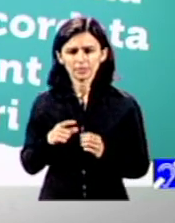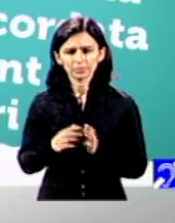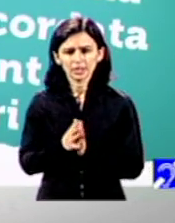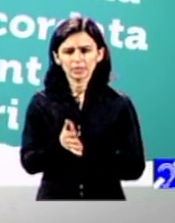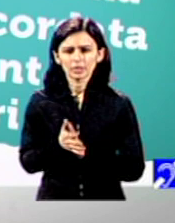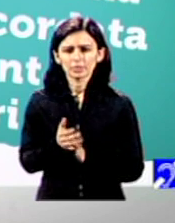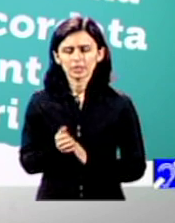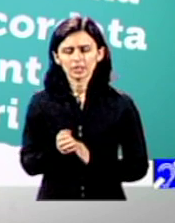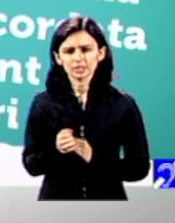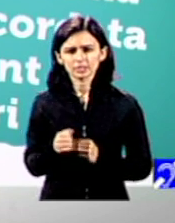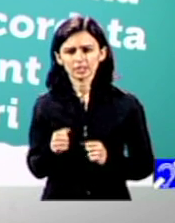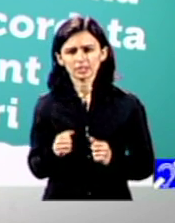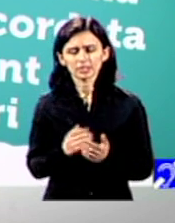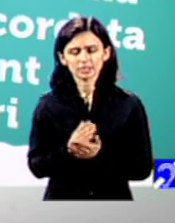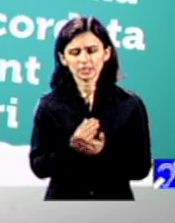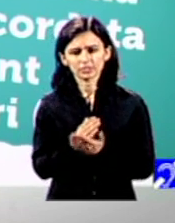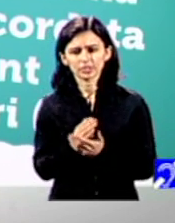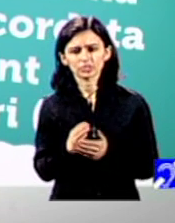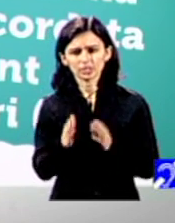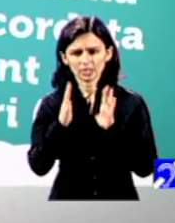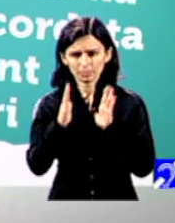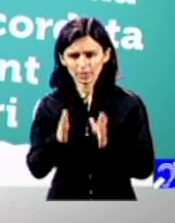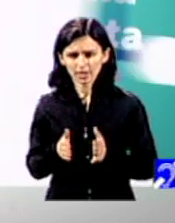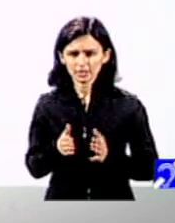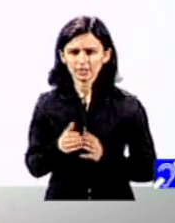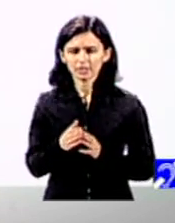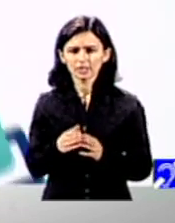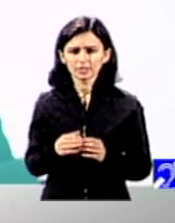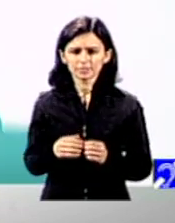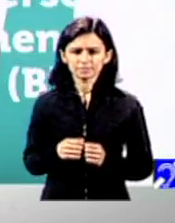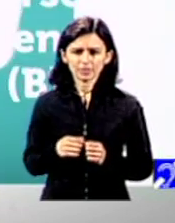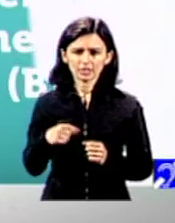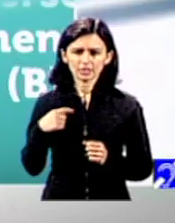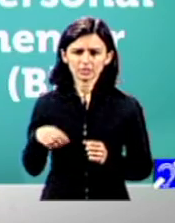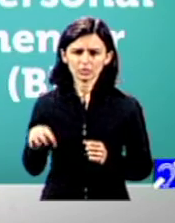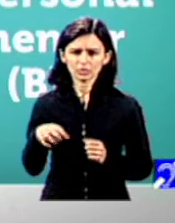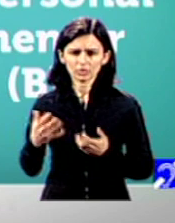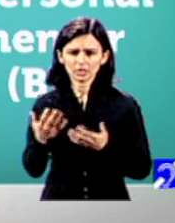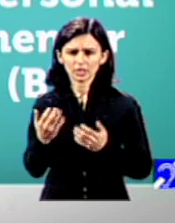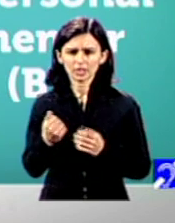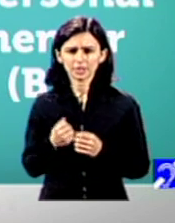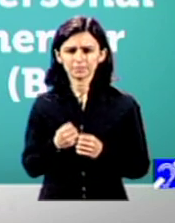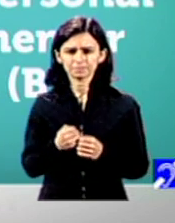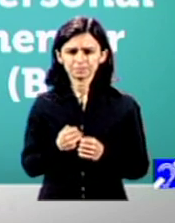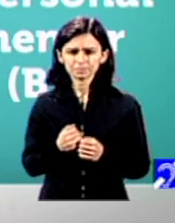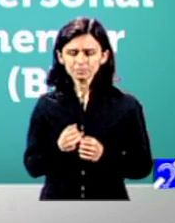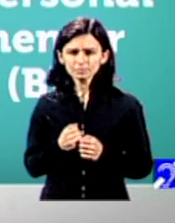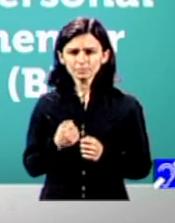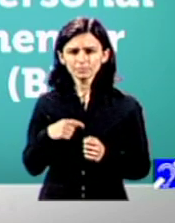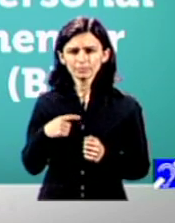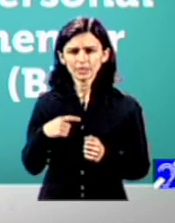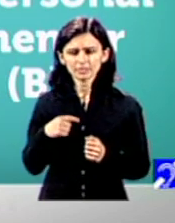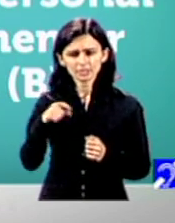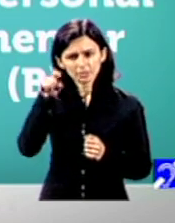cu piața privată deci aici aici este într-adevăr o zonă pe care cred că suntem destul de alineați din ce v-am auzit comentând și